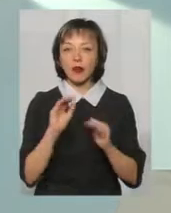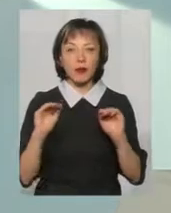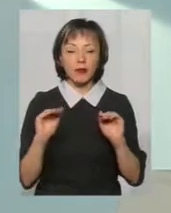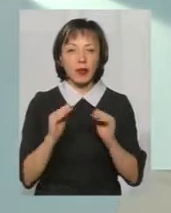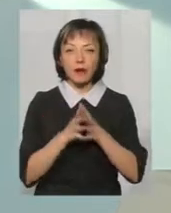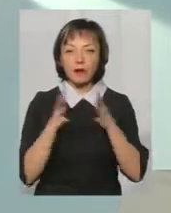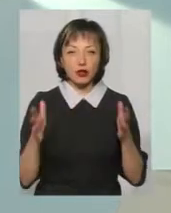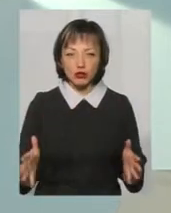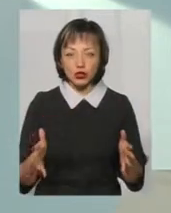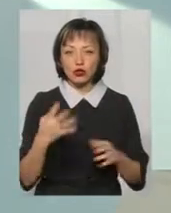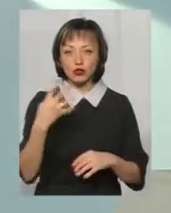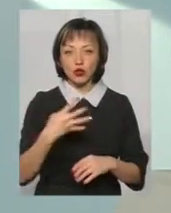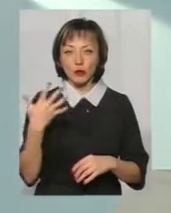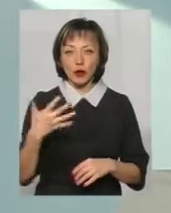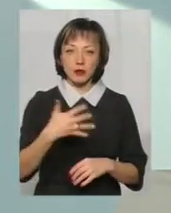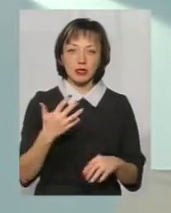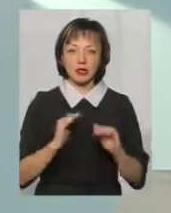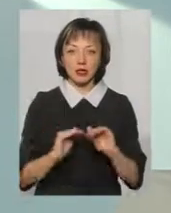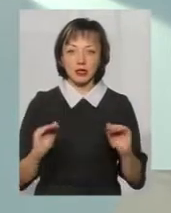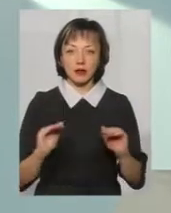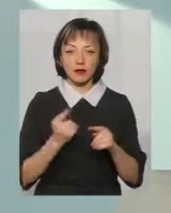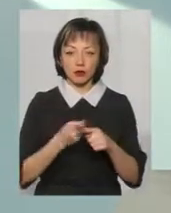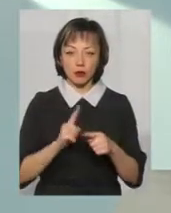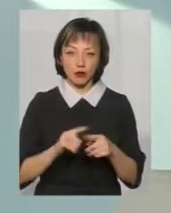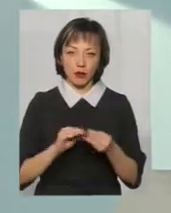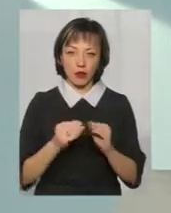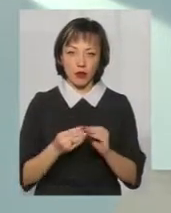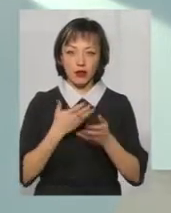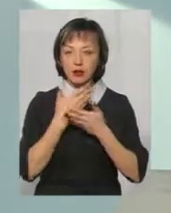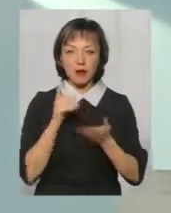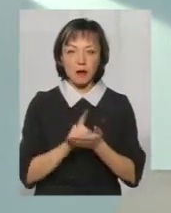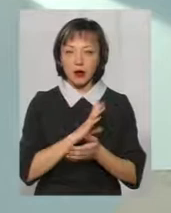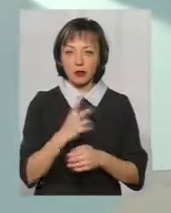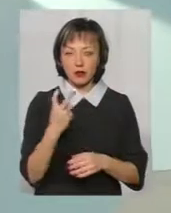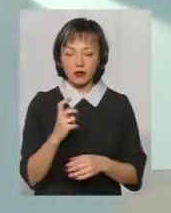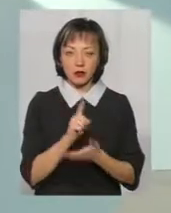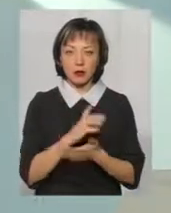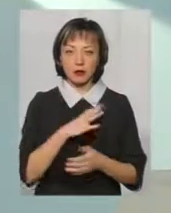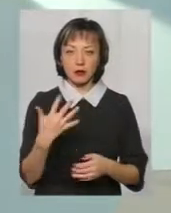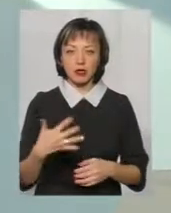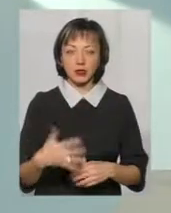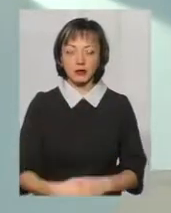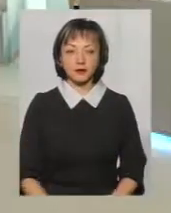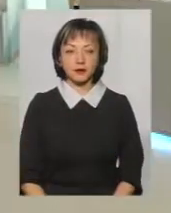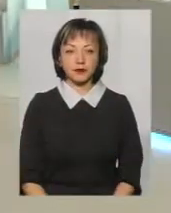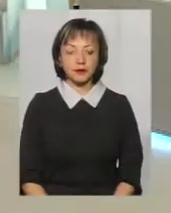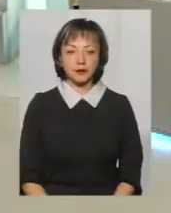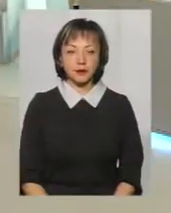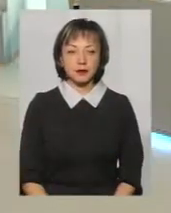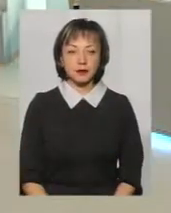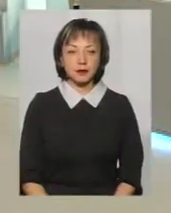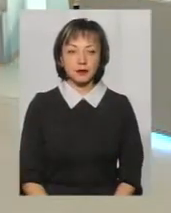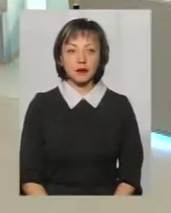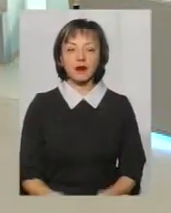більше, як 45-50 дітей. В цьому проблем не має бути 200, має бути 50. Ну то, значить, ми